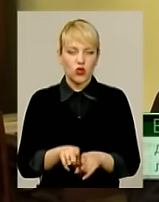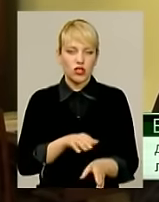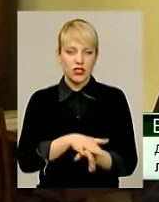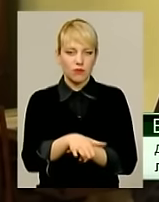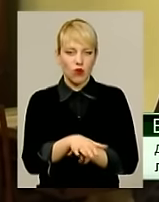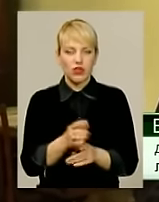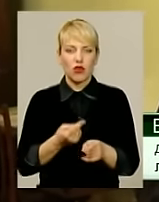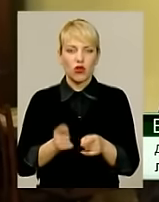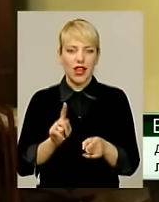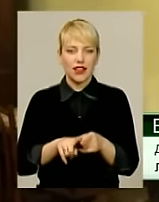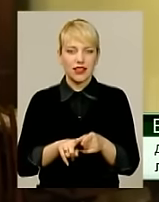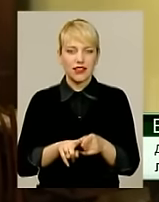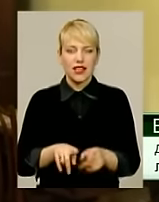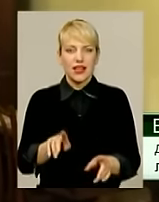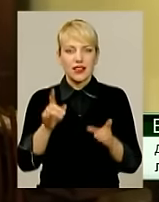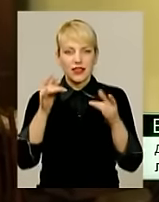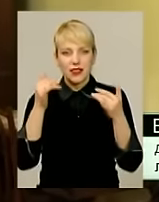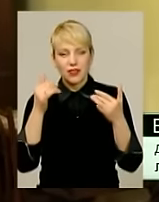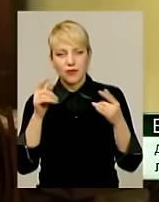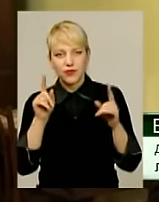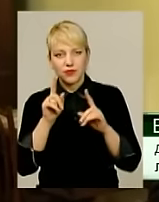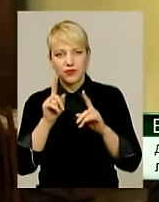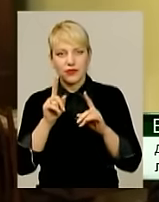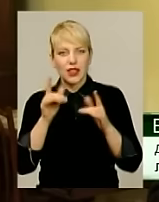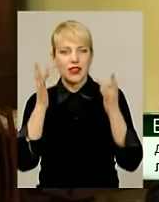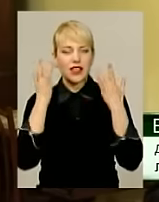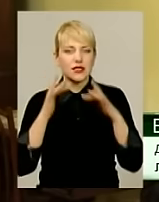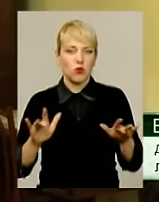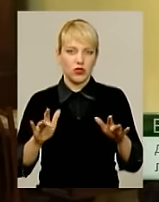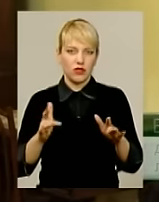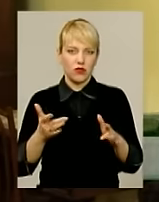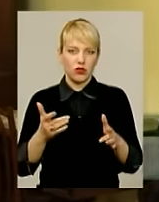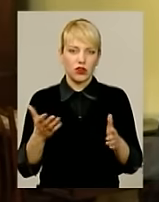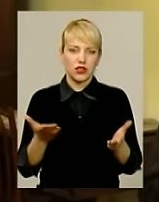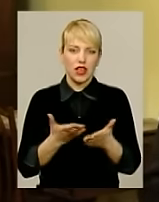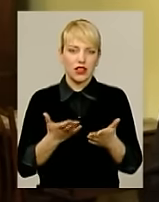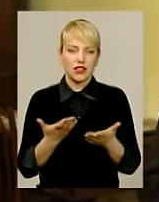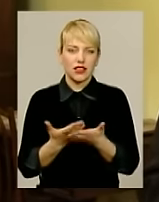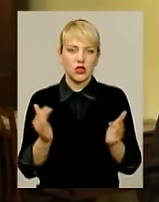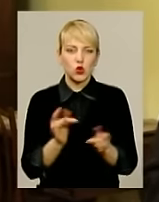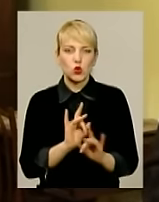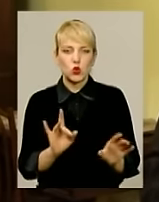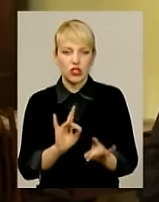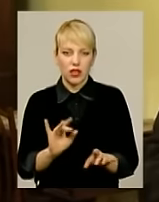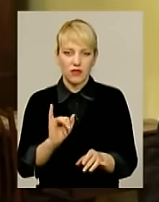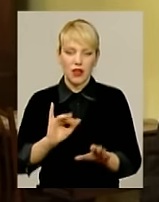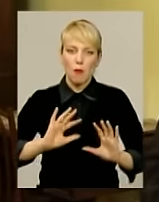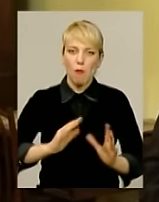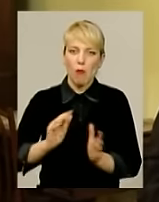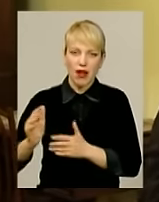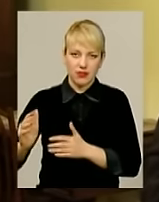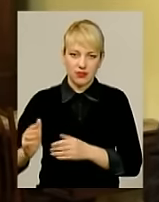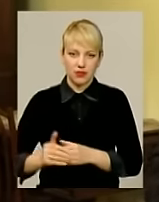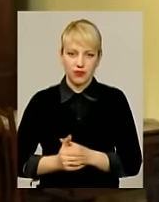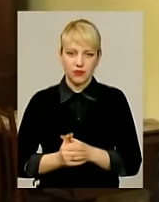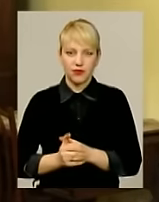несподіванок, якихось таких сюжетів і моментів